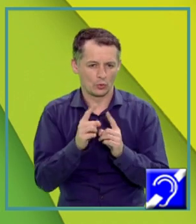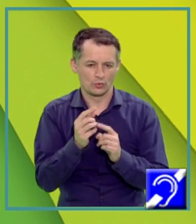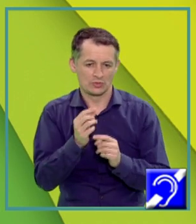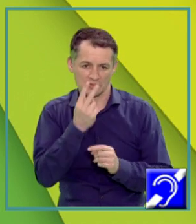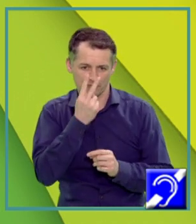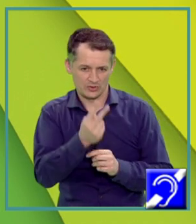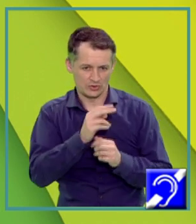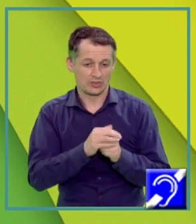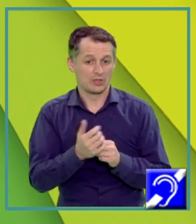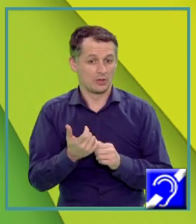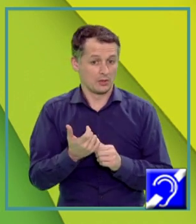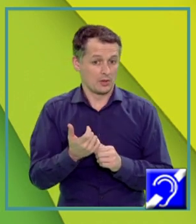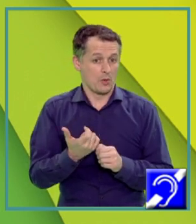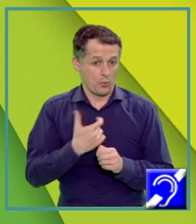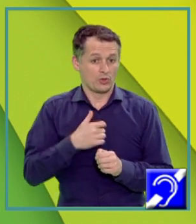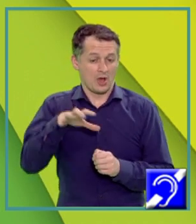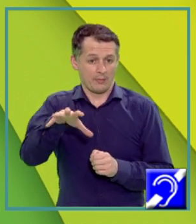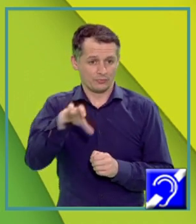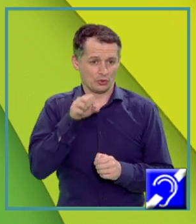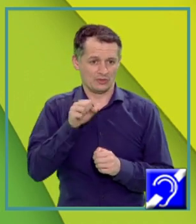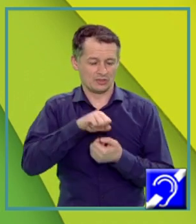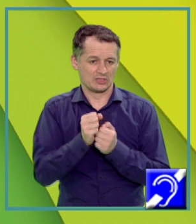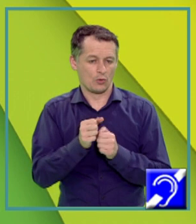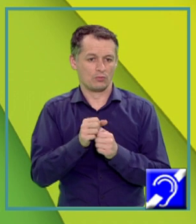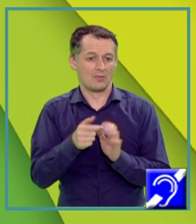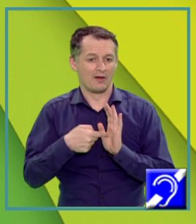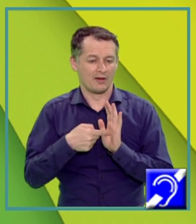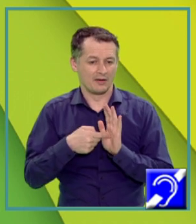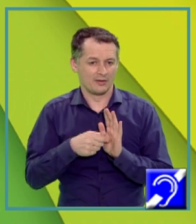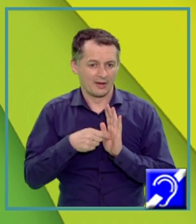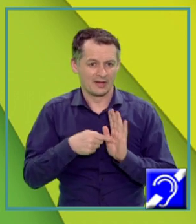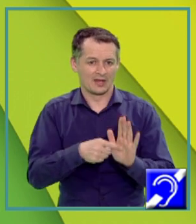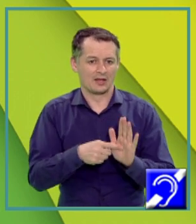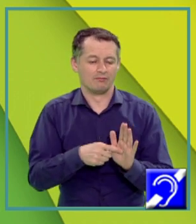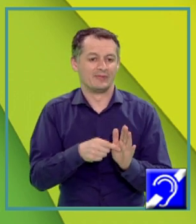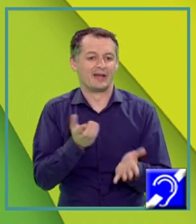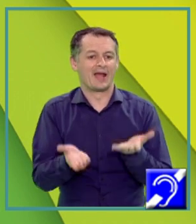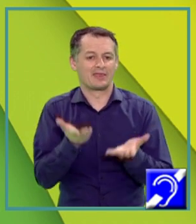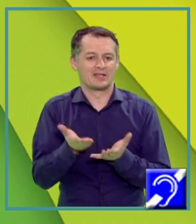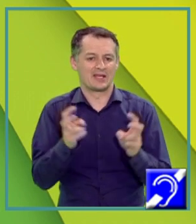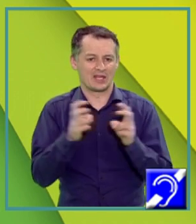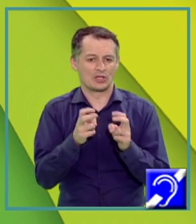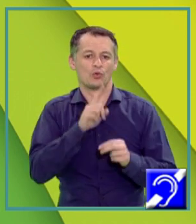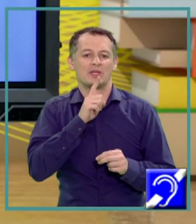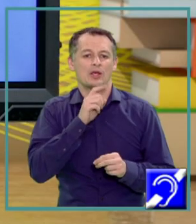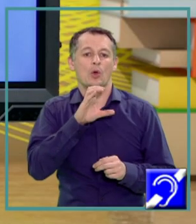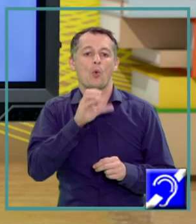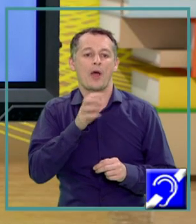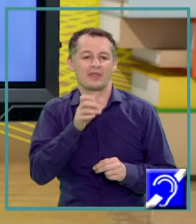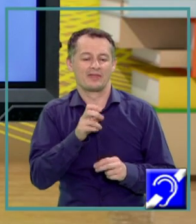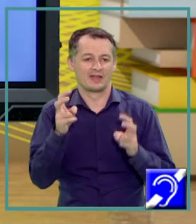absorbi sau emite doar anumite cantități de energie, numite cuante de energie.